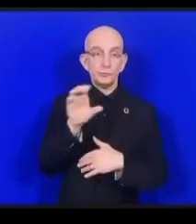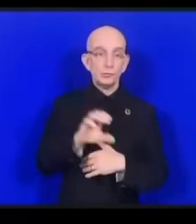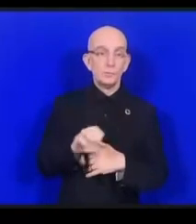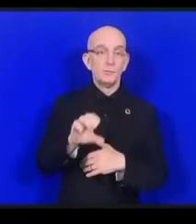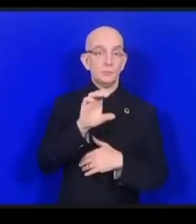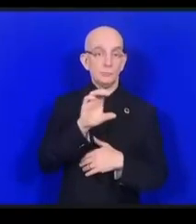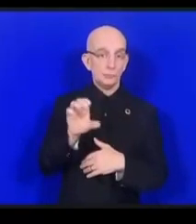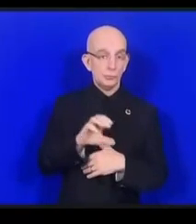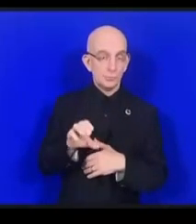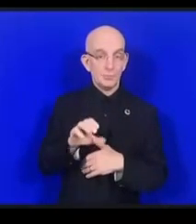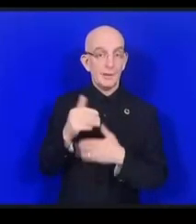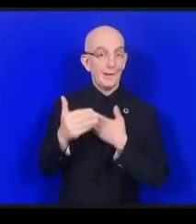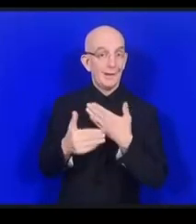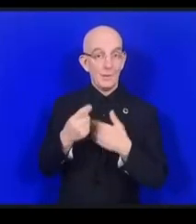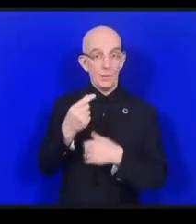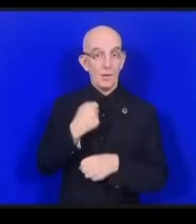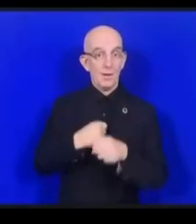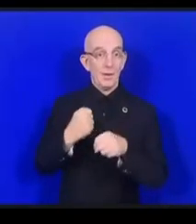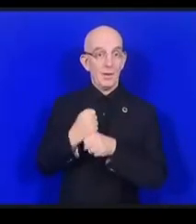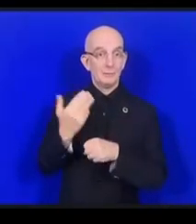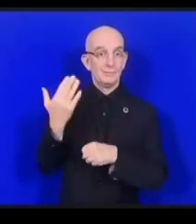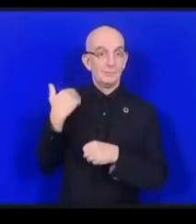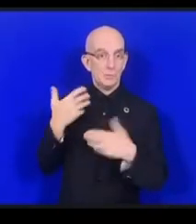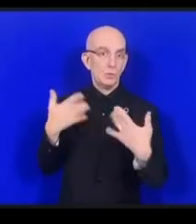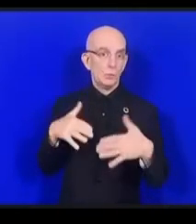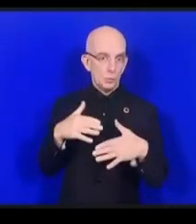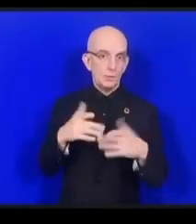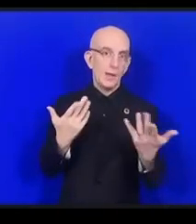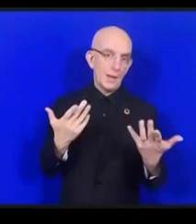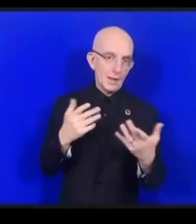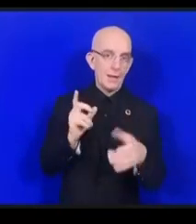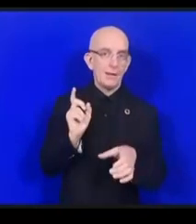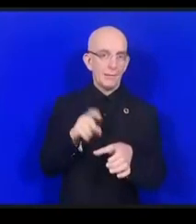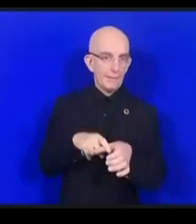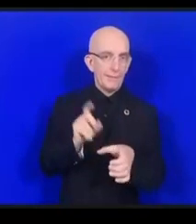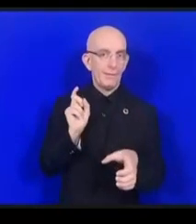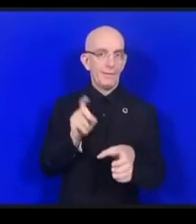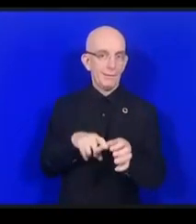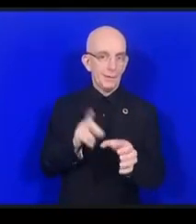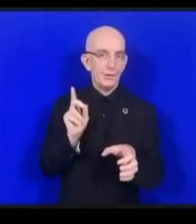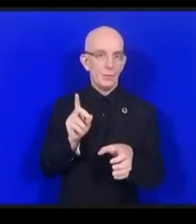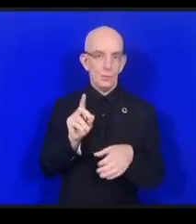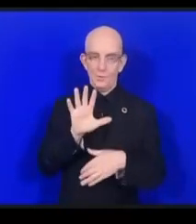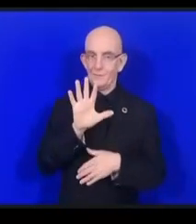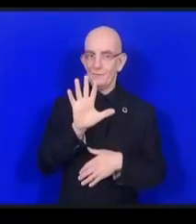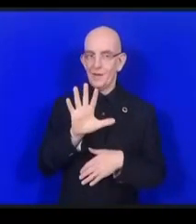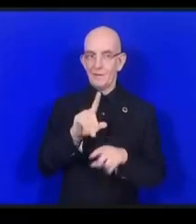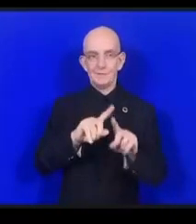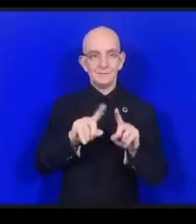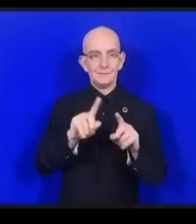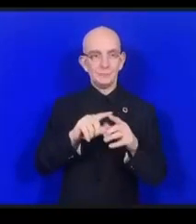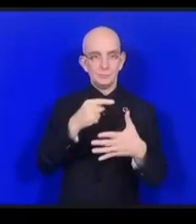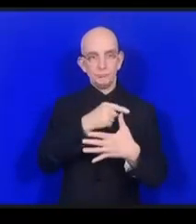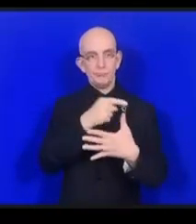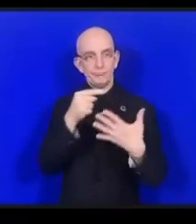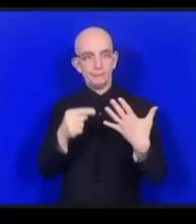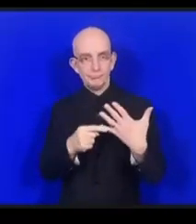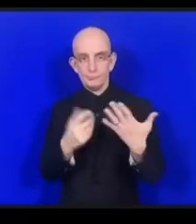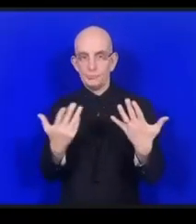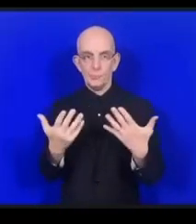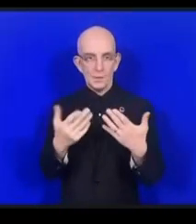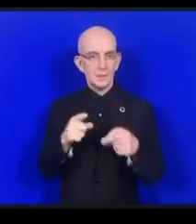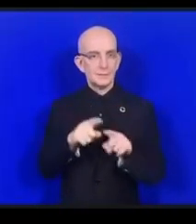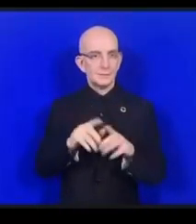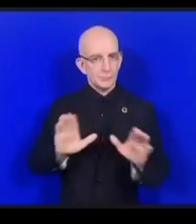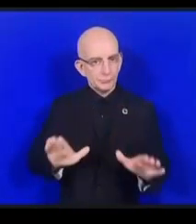Véritablement cinq composantes. Le renforcement des capacités pour les parties prenantes. Le développement du soutien aux politiques. L